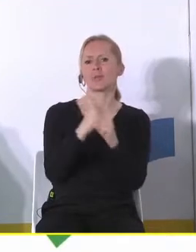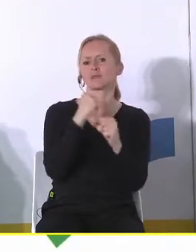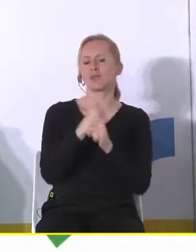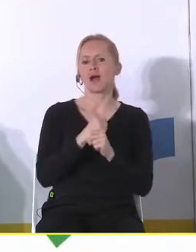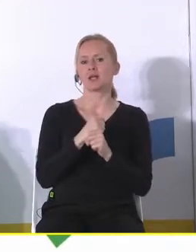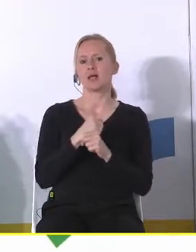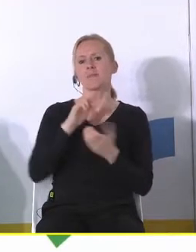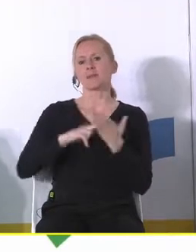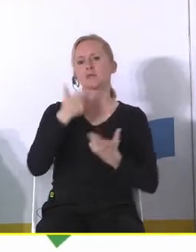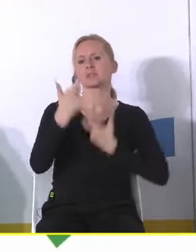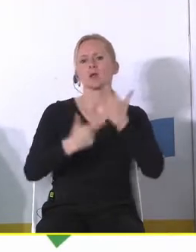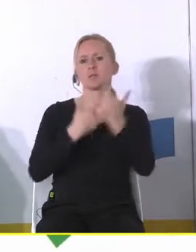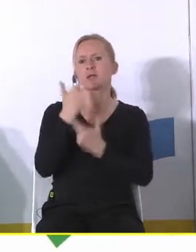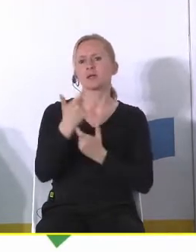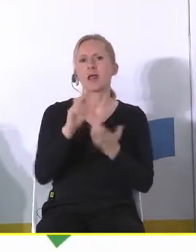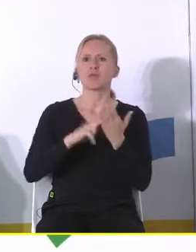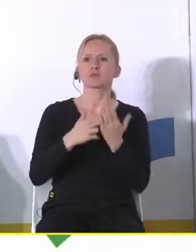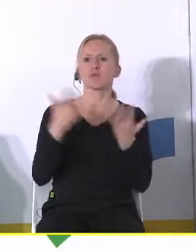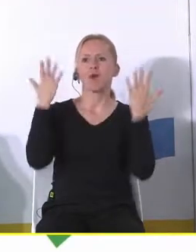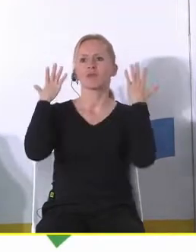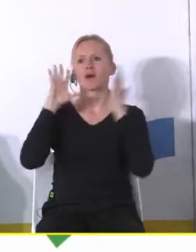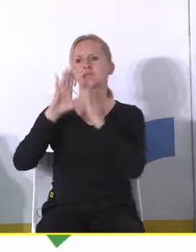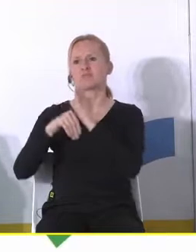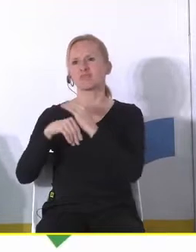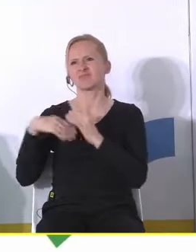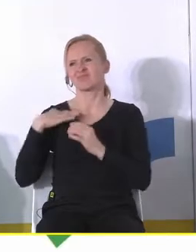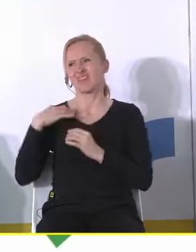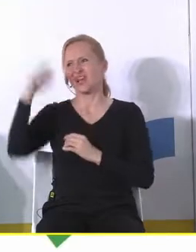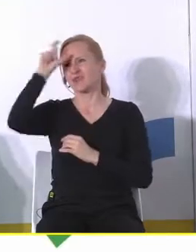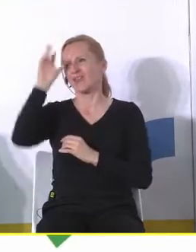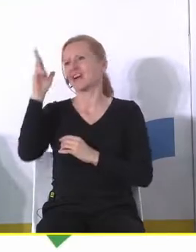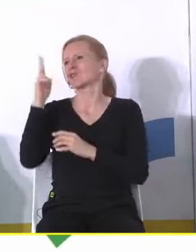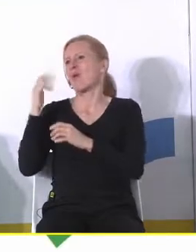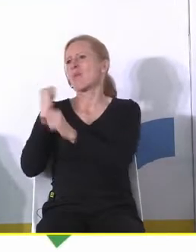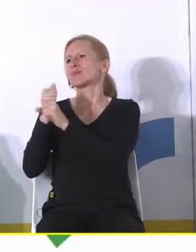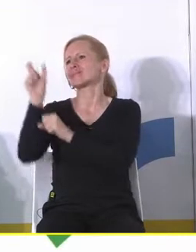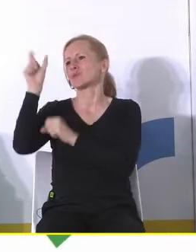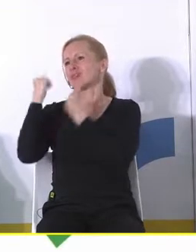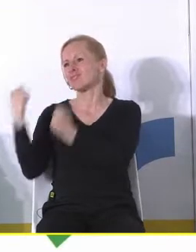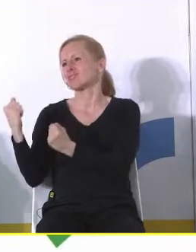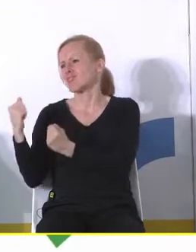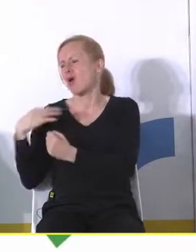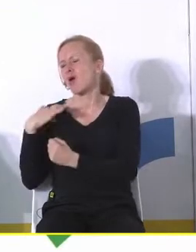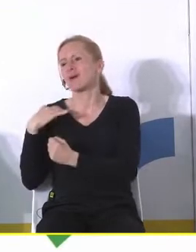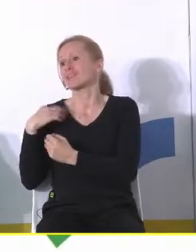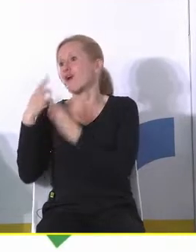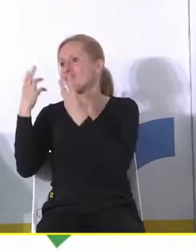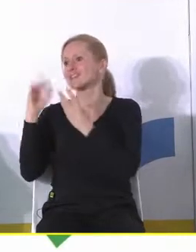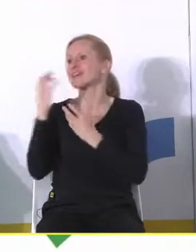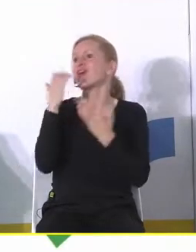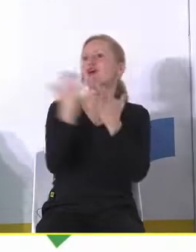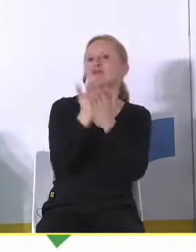bo zrobiliśmy tam park miejski mieszkańca to nie interesuje jak ciężko pracowaliście tylko jakie ma z tego korzyści